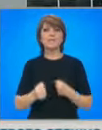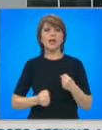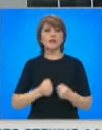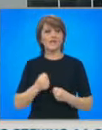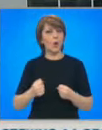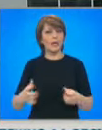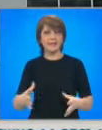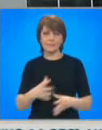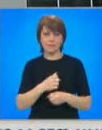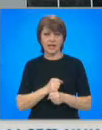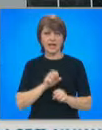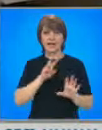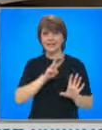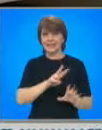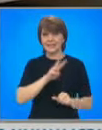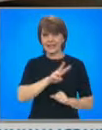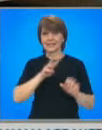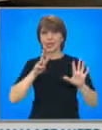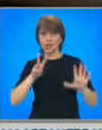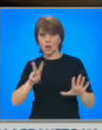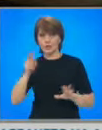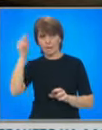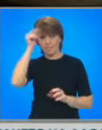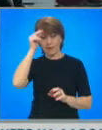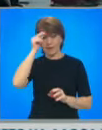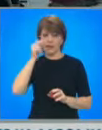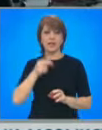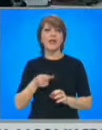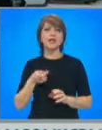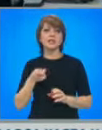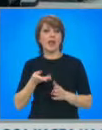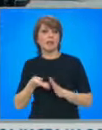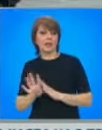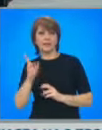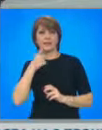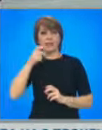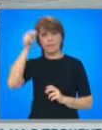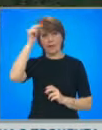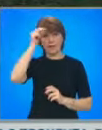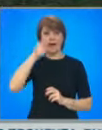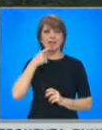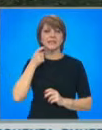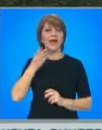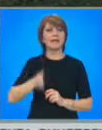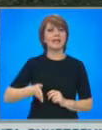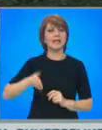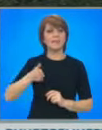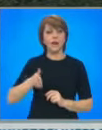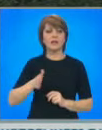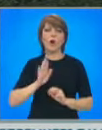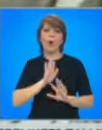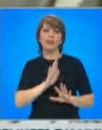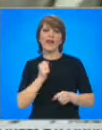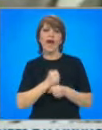спасени. 38 българи, които са били на ферри бота, ще потеглят за България тази вечер с транспорт, осигурен от техния